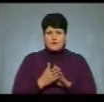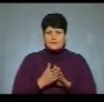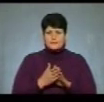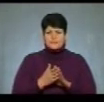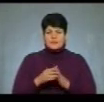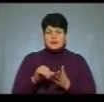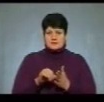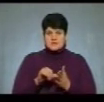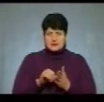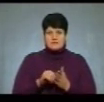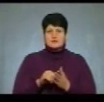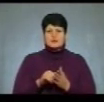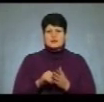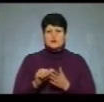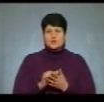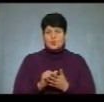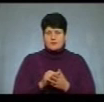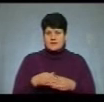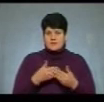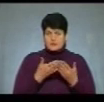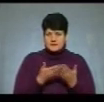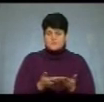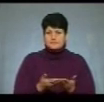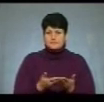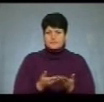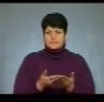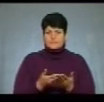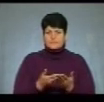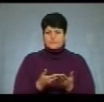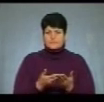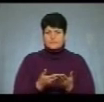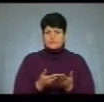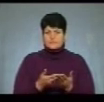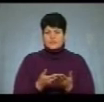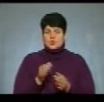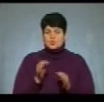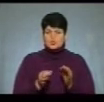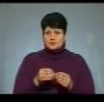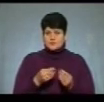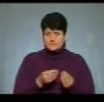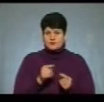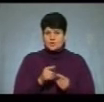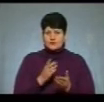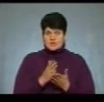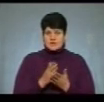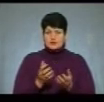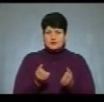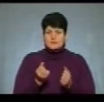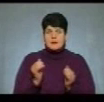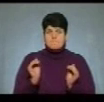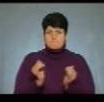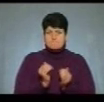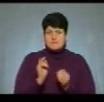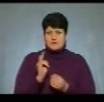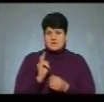цьому представили усі документи належні суду, в нього є на отриманні малолітня